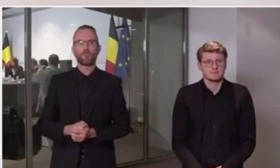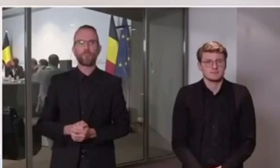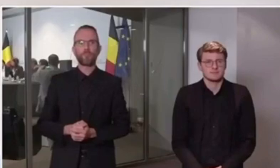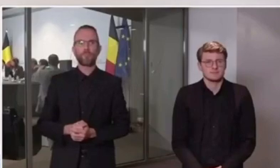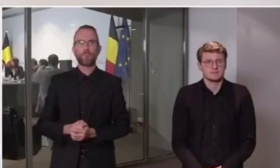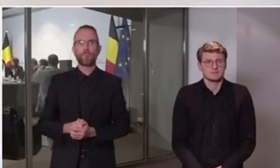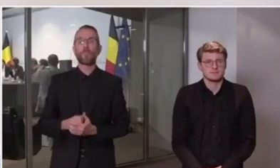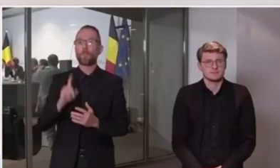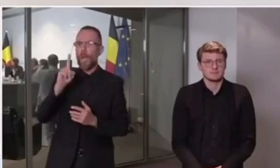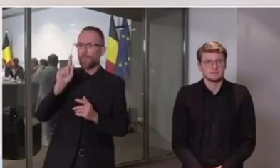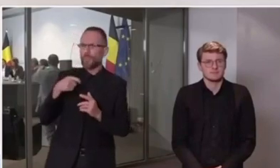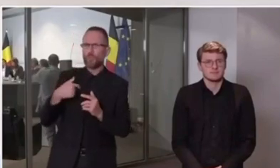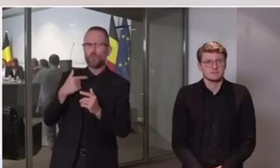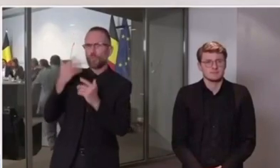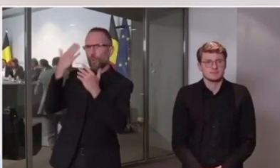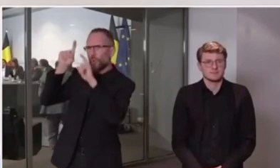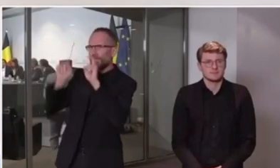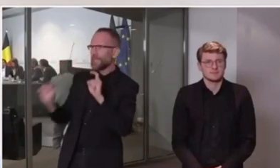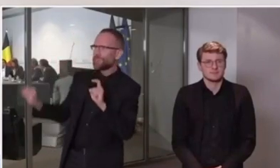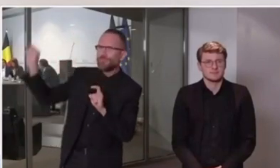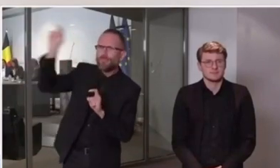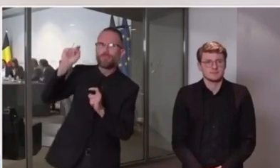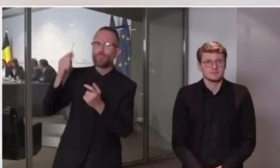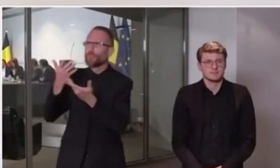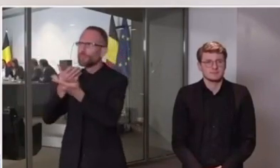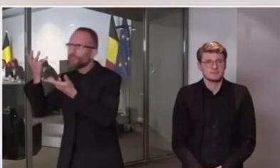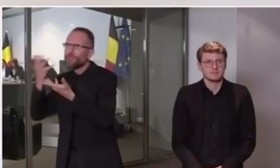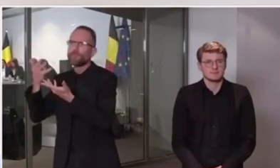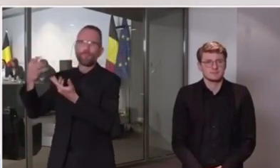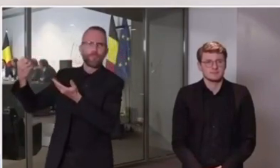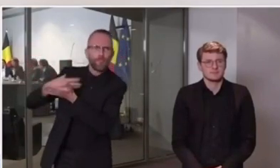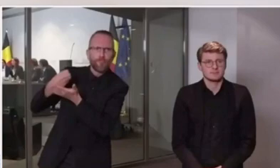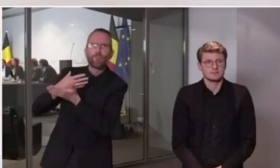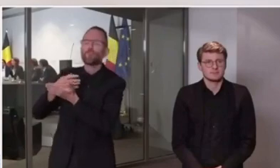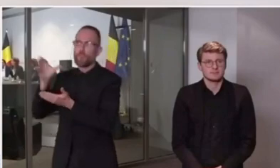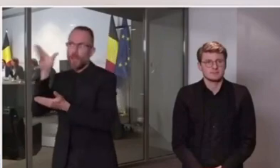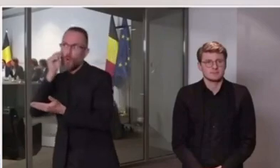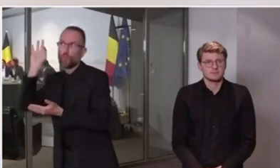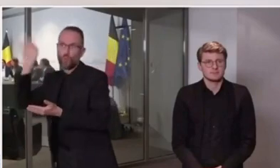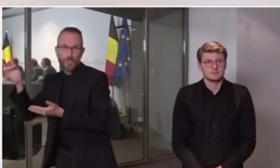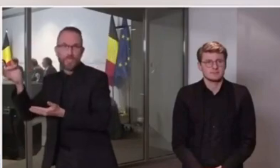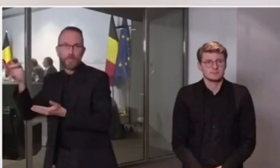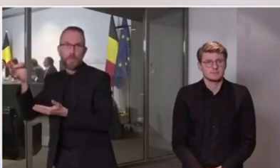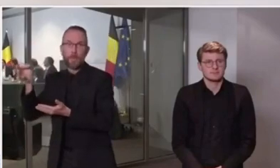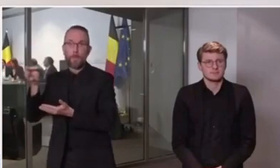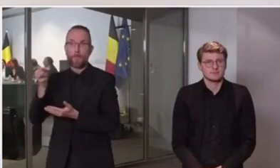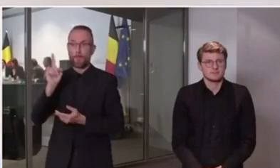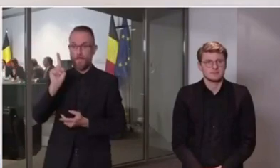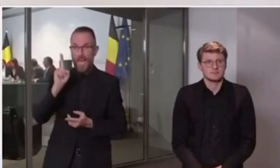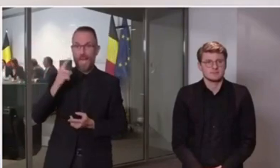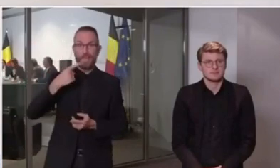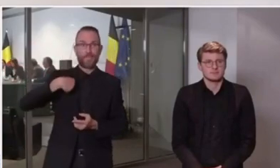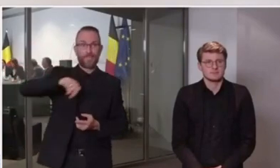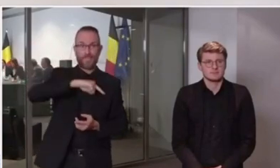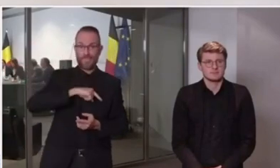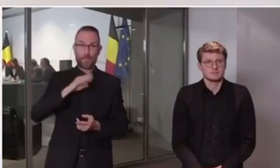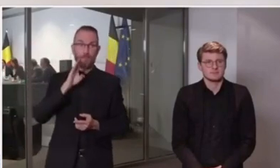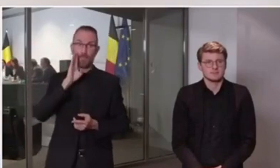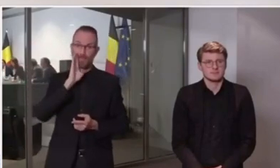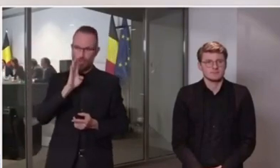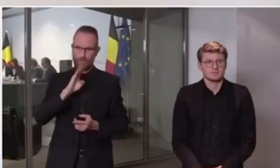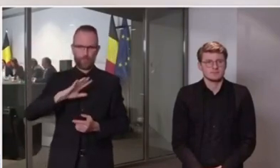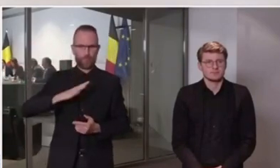recommandations européennes. Mais nous appliquerons notre propre logique nationale. Nos mesures